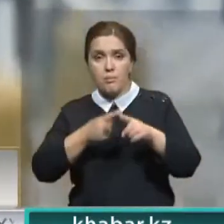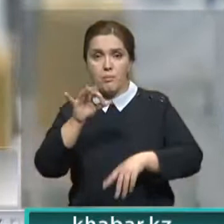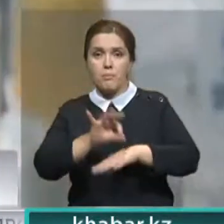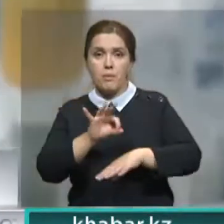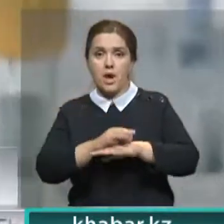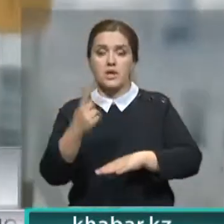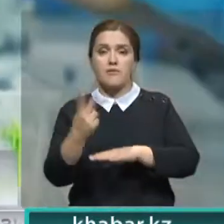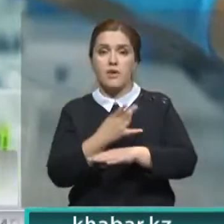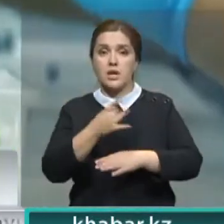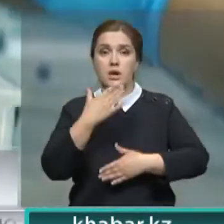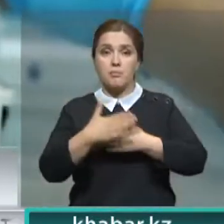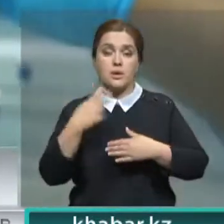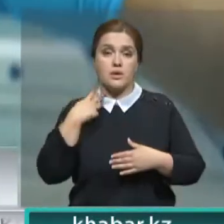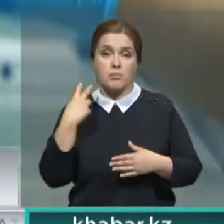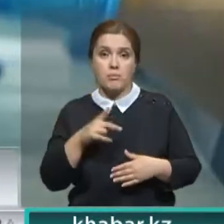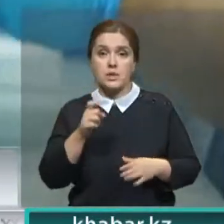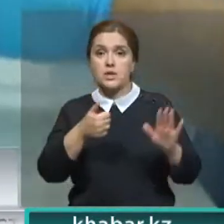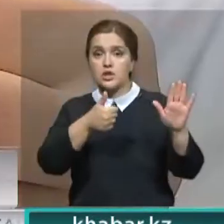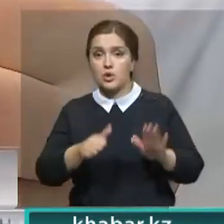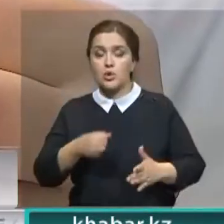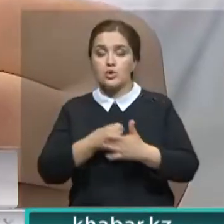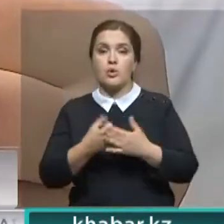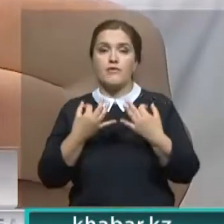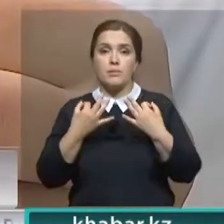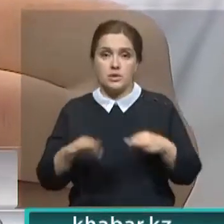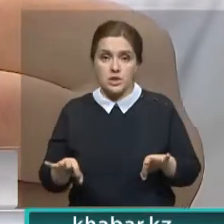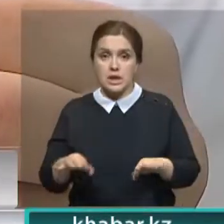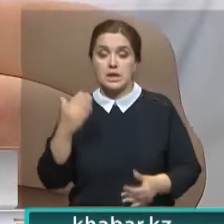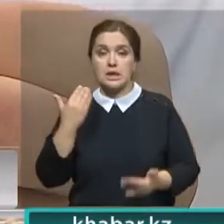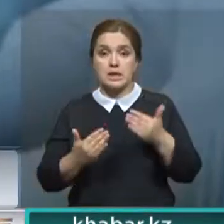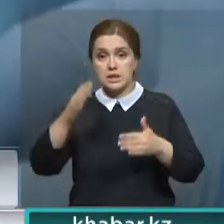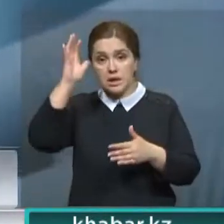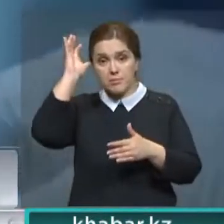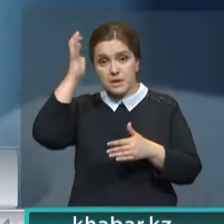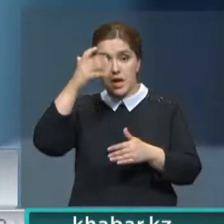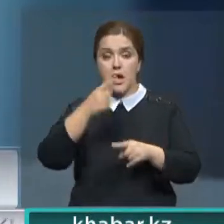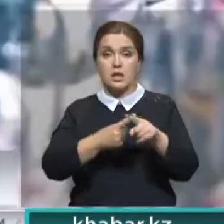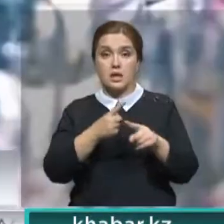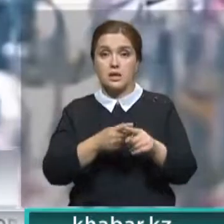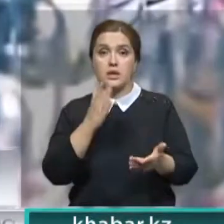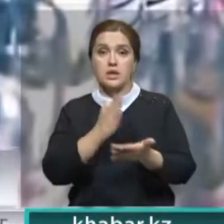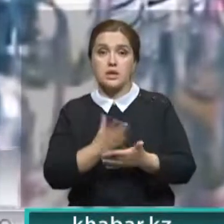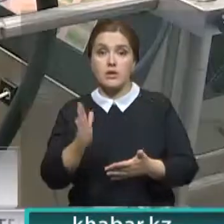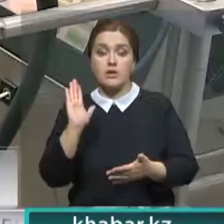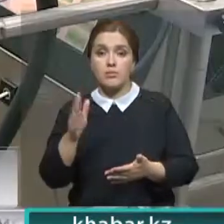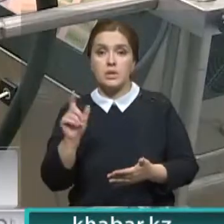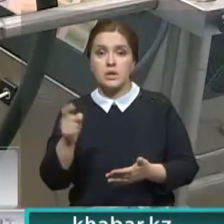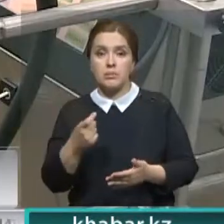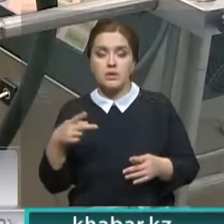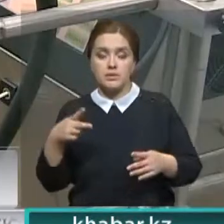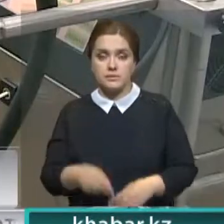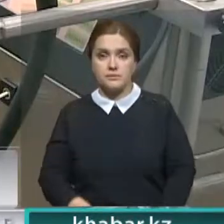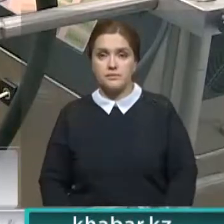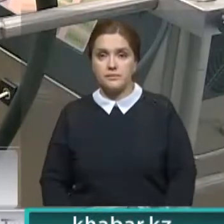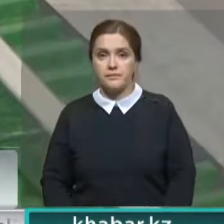раза перед заключением и за полгода до освобождения. Если психическое отклонение есть, его ждет химическая кастрация.